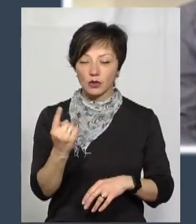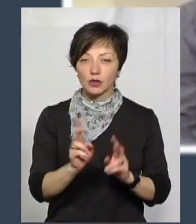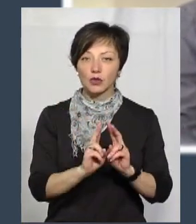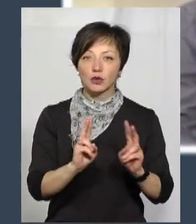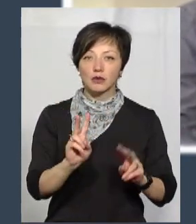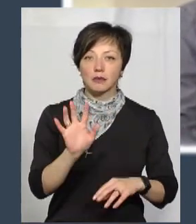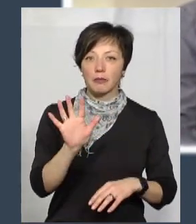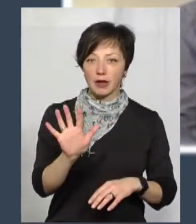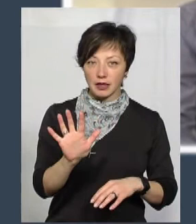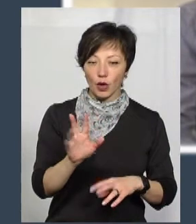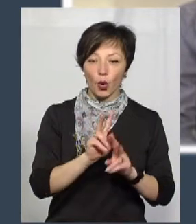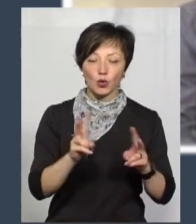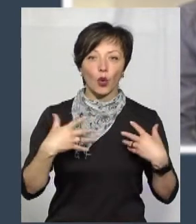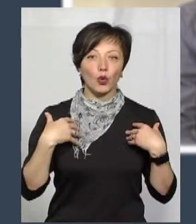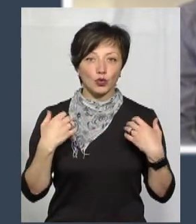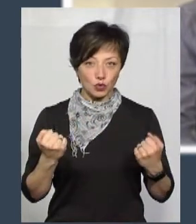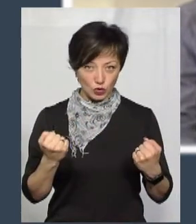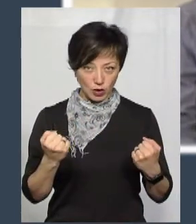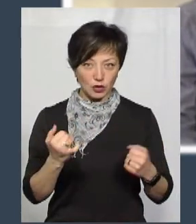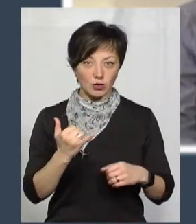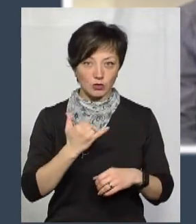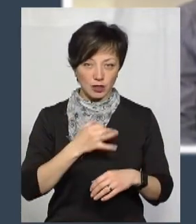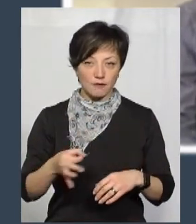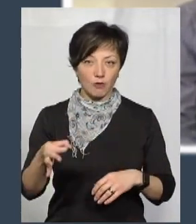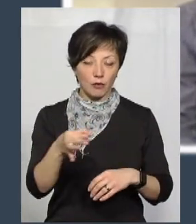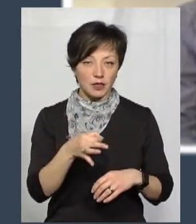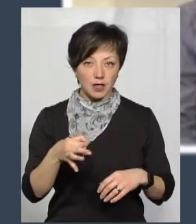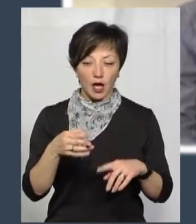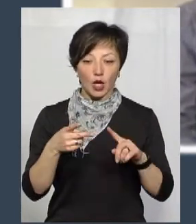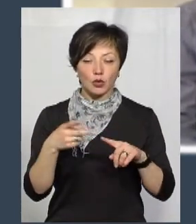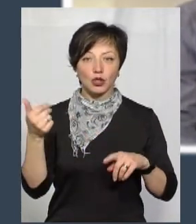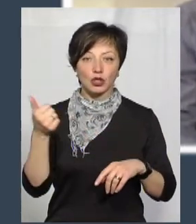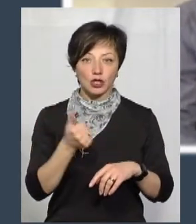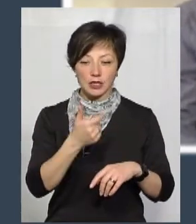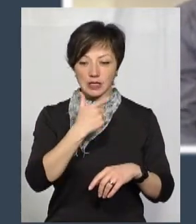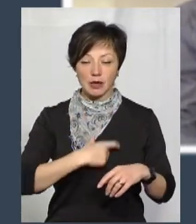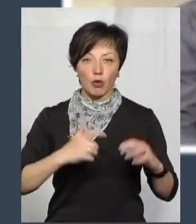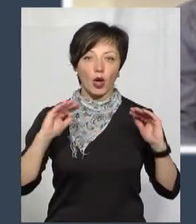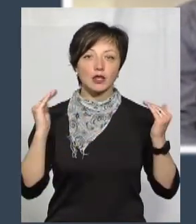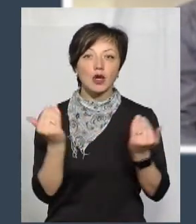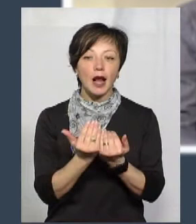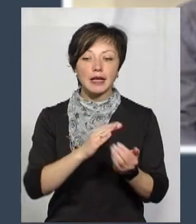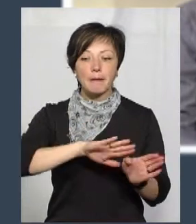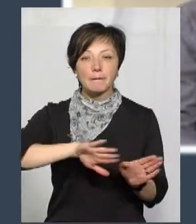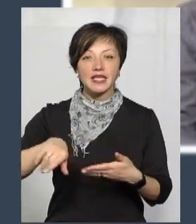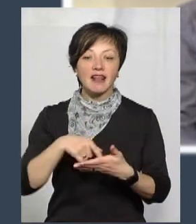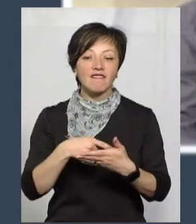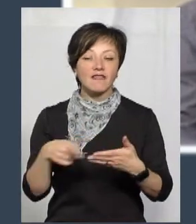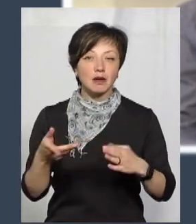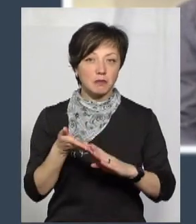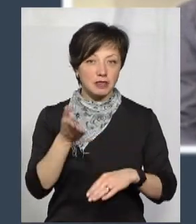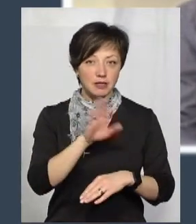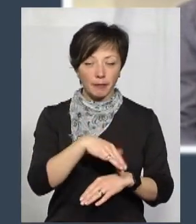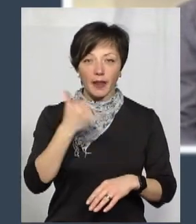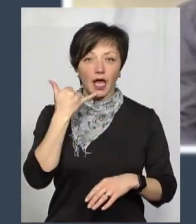із тих п'яти, котрі вилікувалися від ковід. Другий тиждень він перебуває на самоізоляції після виписки із лікарні.